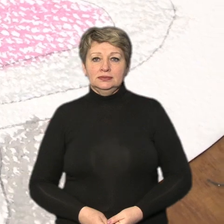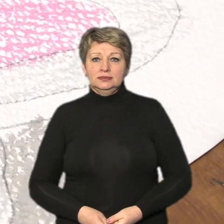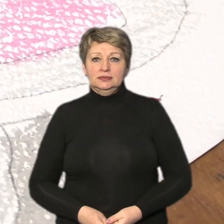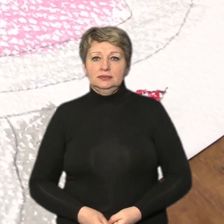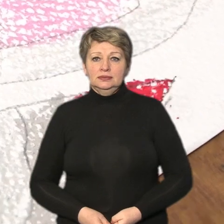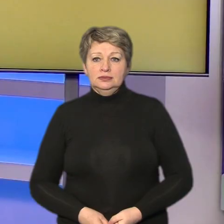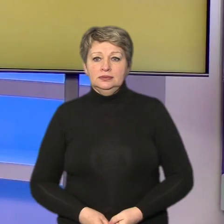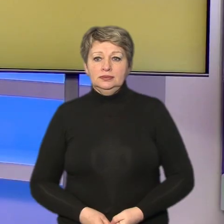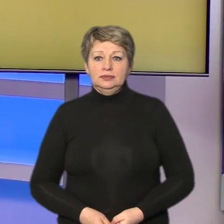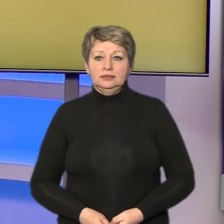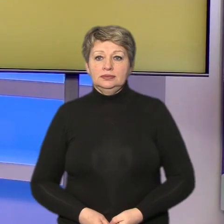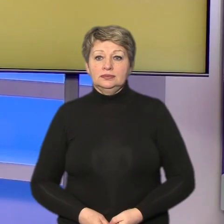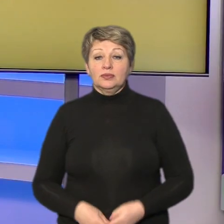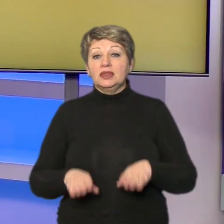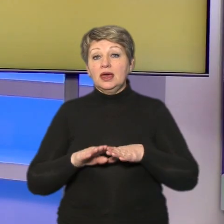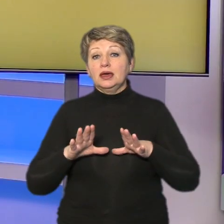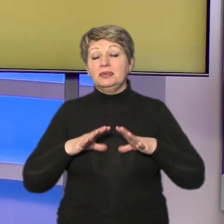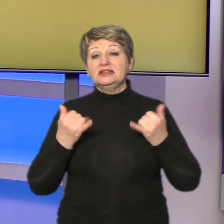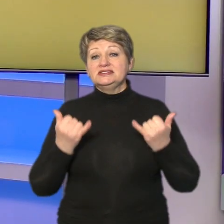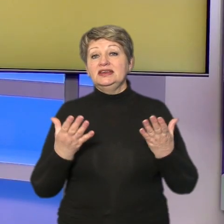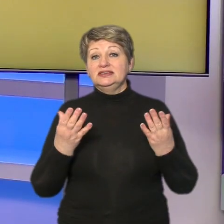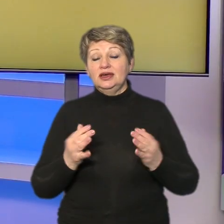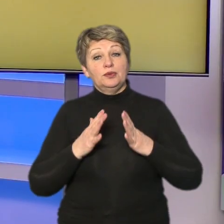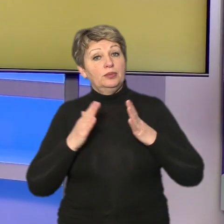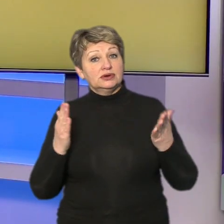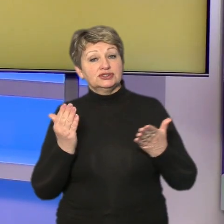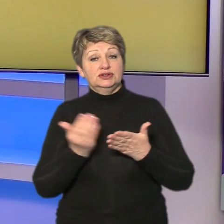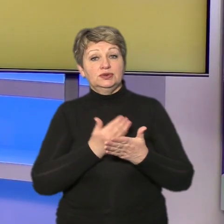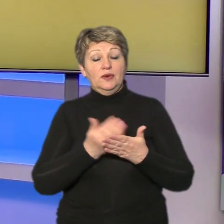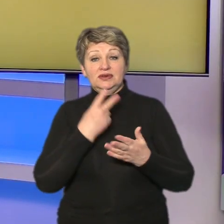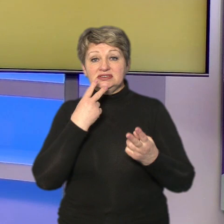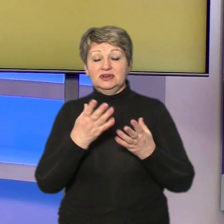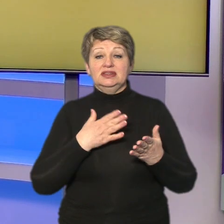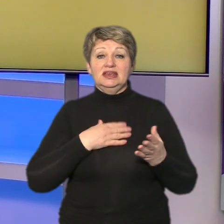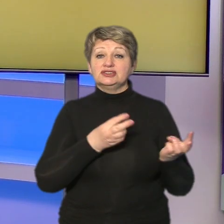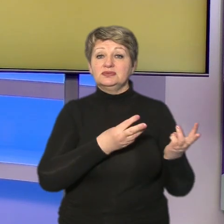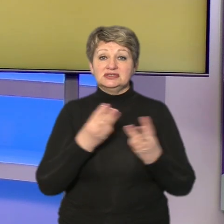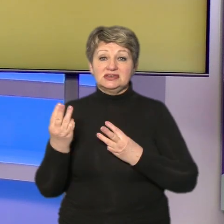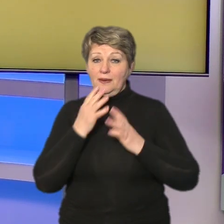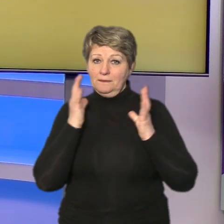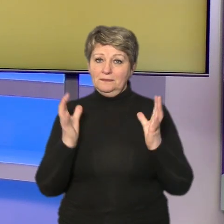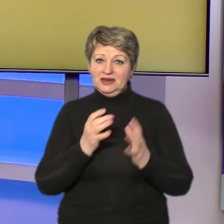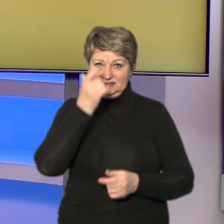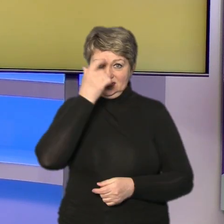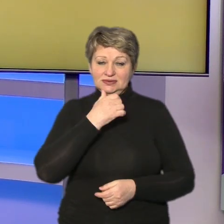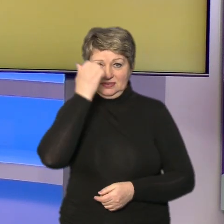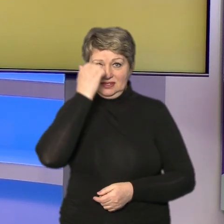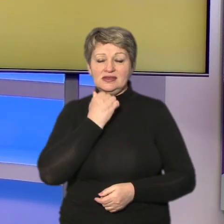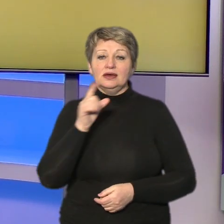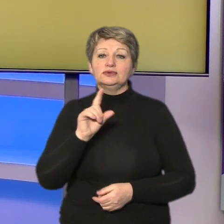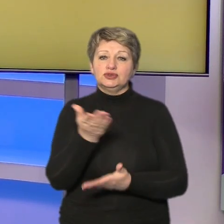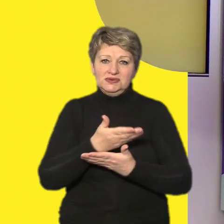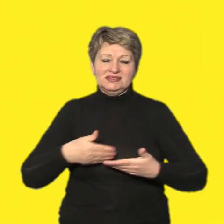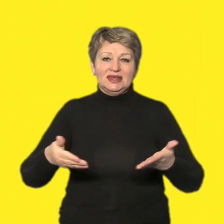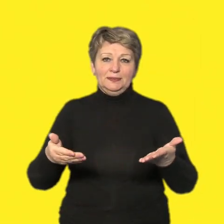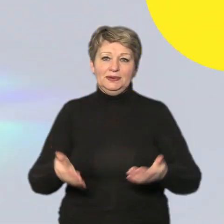Черкаси таким видався цей день більше новин шукайте на нашому сайті та у соцмережах бережіть себе і дякую що з нами